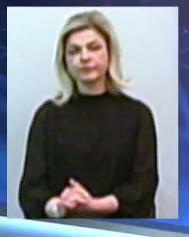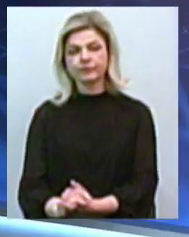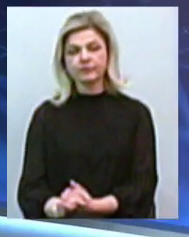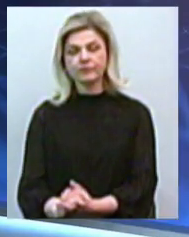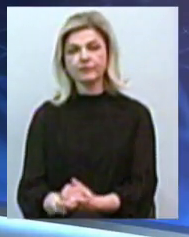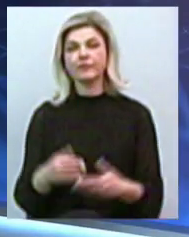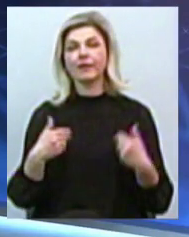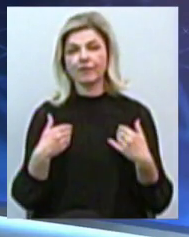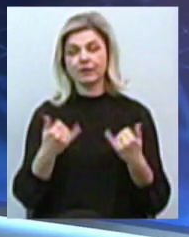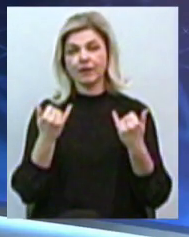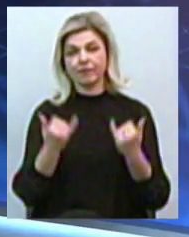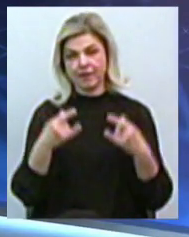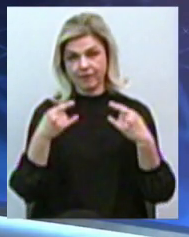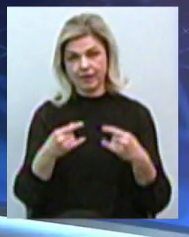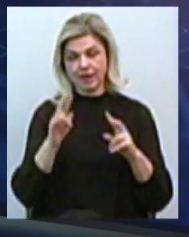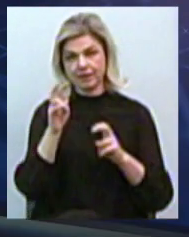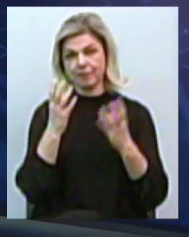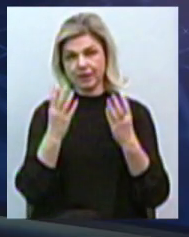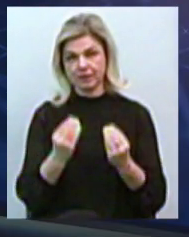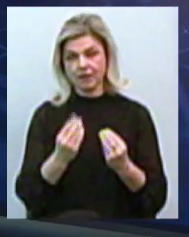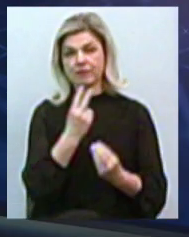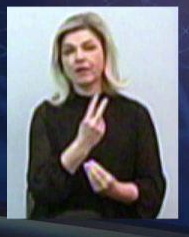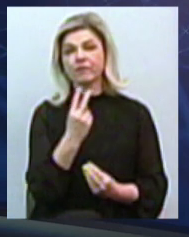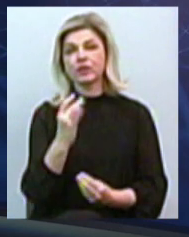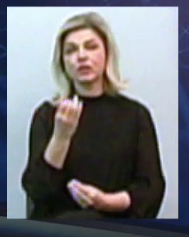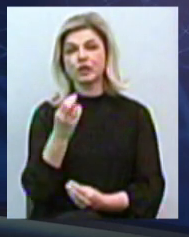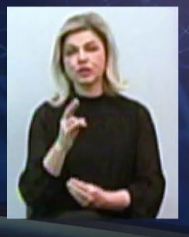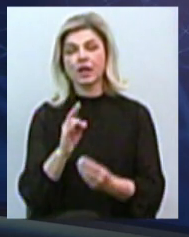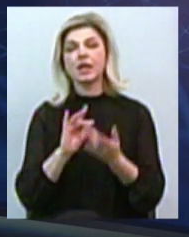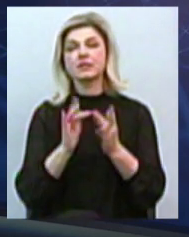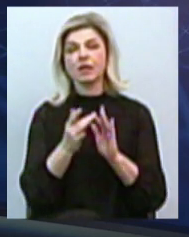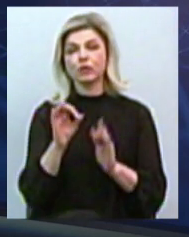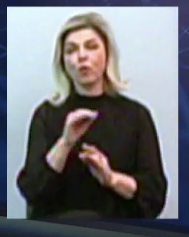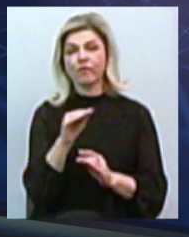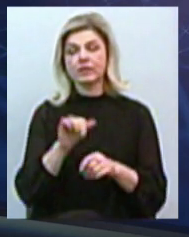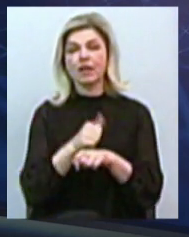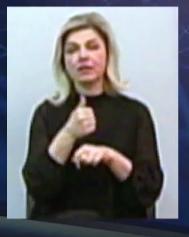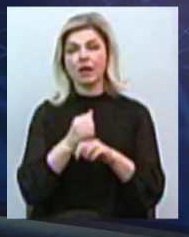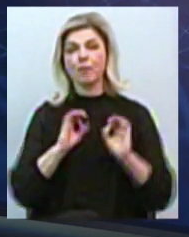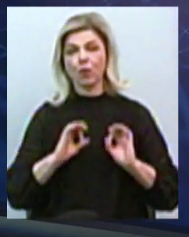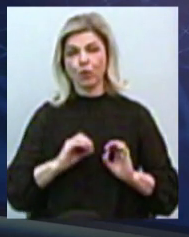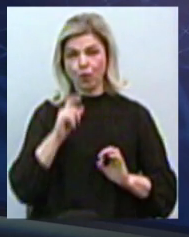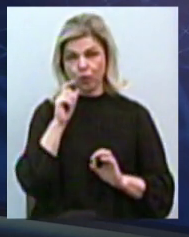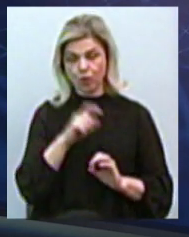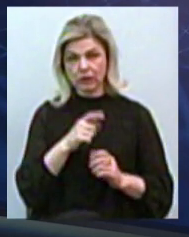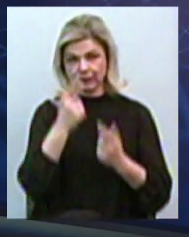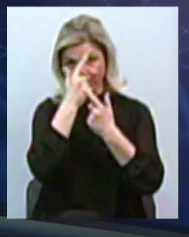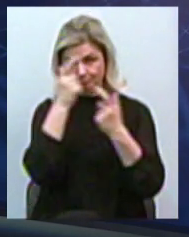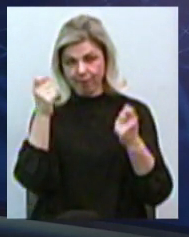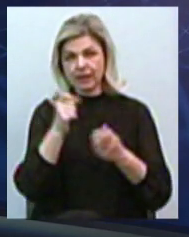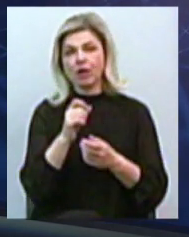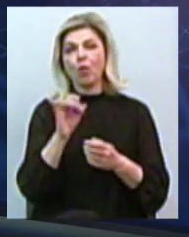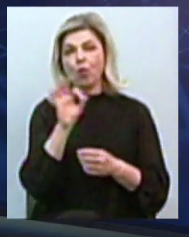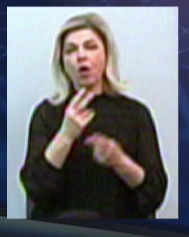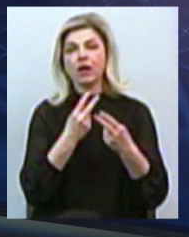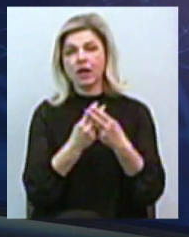Вітаю в прямому ефірі тема дня. 22 січня на сайті Офісу Генерального прокурора України оприлюдено чергову заяву щодо накладення